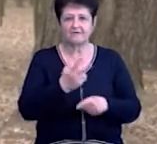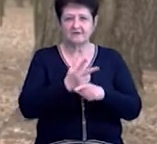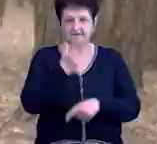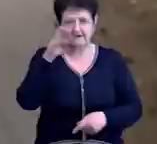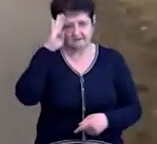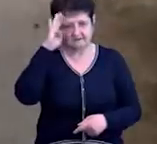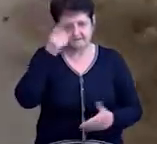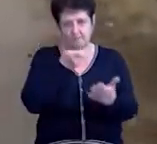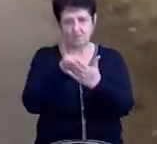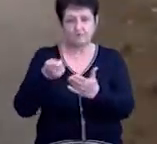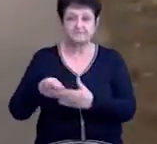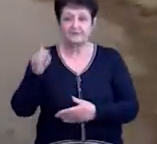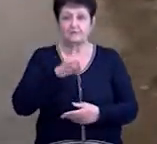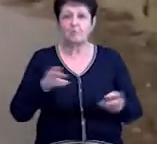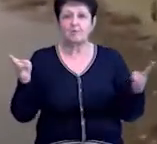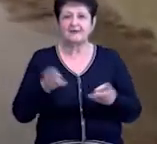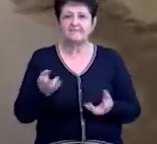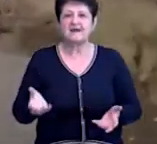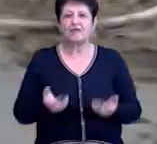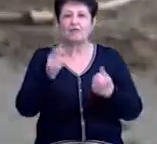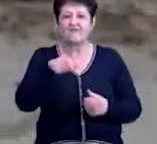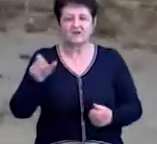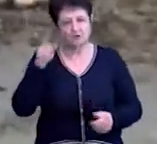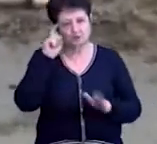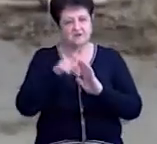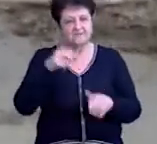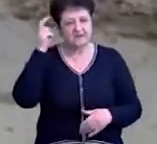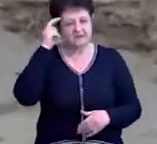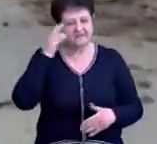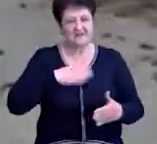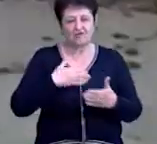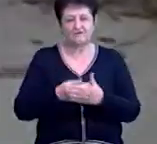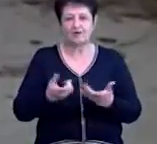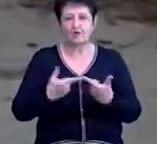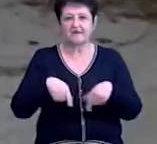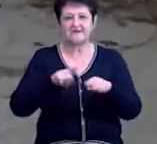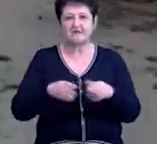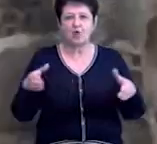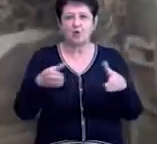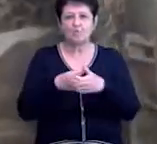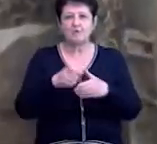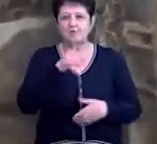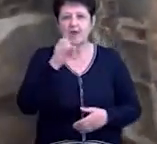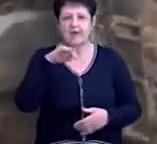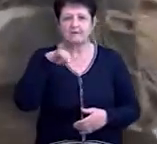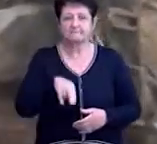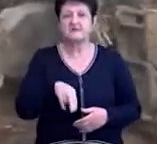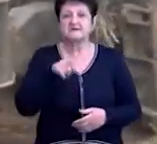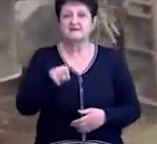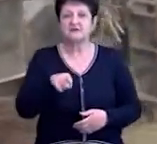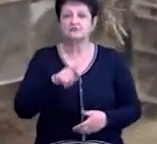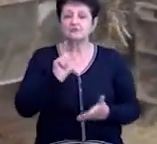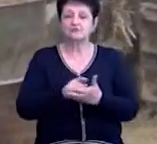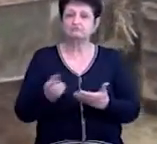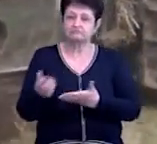хлопців покормити. Про потреби рятувальників у Чорнобилі дізналися київські волонтери з організації «Групіровка Хелп». За добу їм вдалося